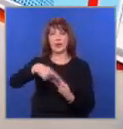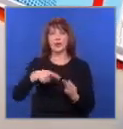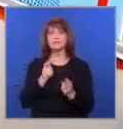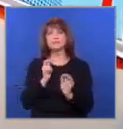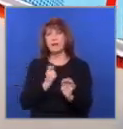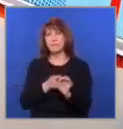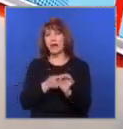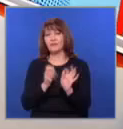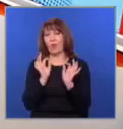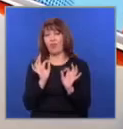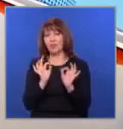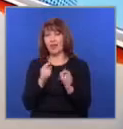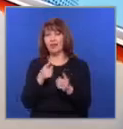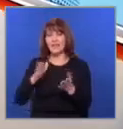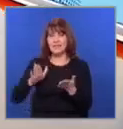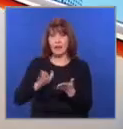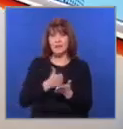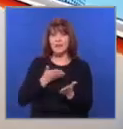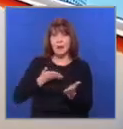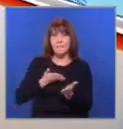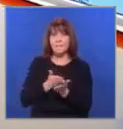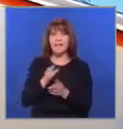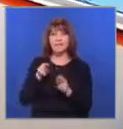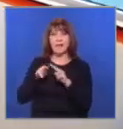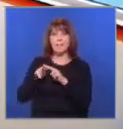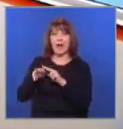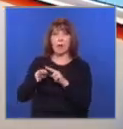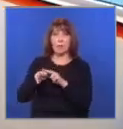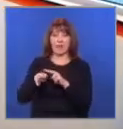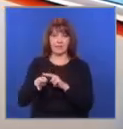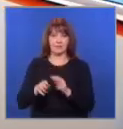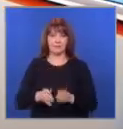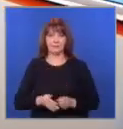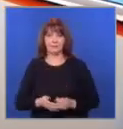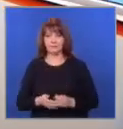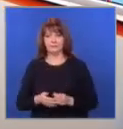прецизна, че парите са преминали и през банкомати. Подсвета и у нас започва.